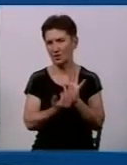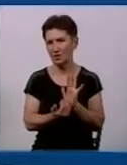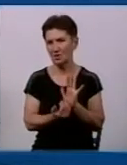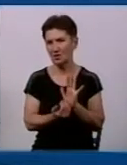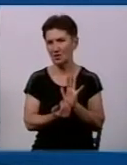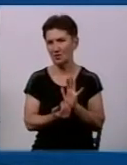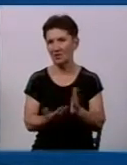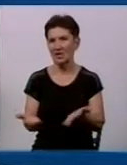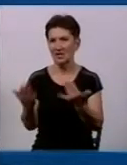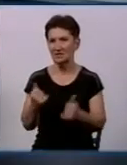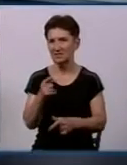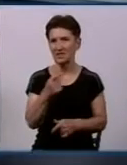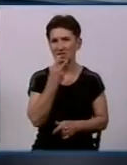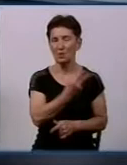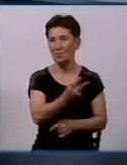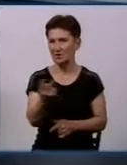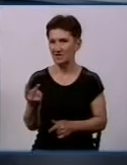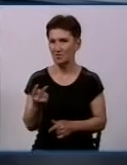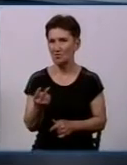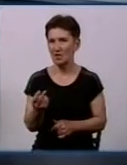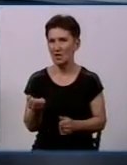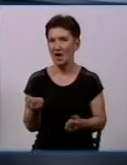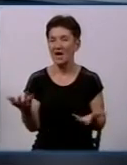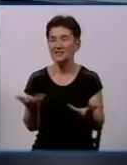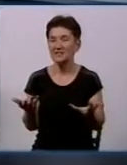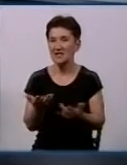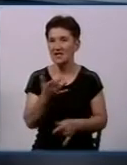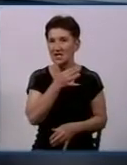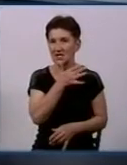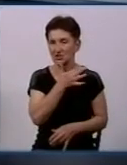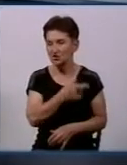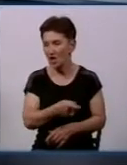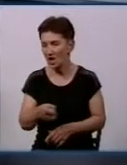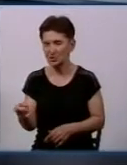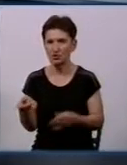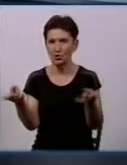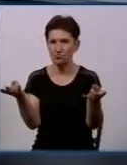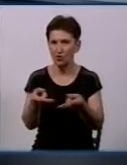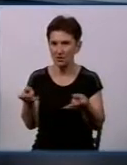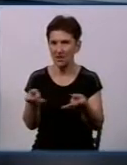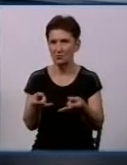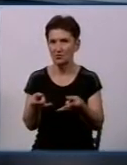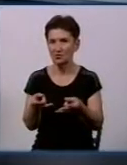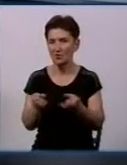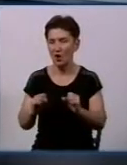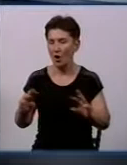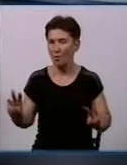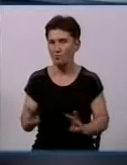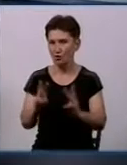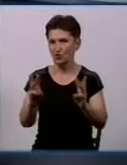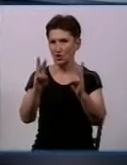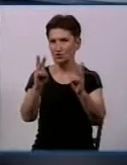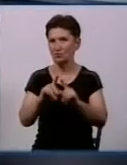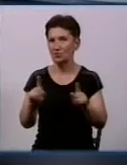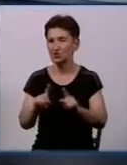Давайте подивимось, за скільки часу, чи скільки часу потрібно пожежному розрахунку, для того, щоб